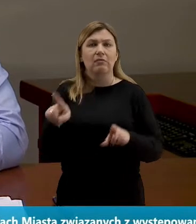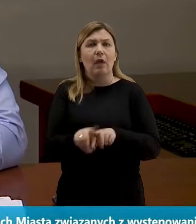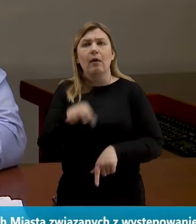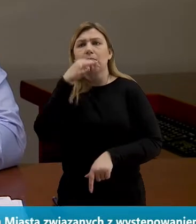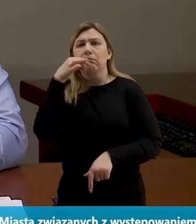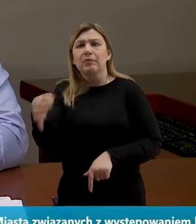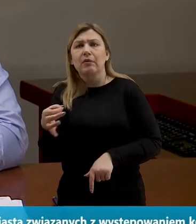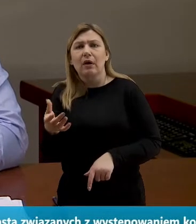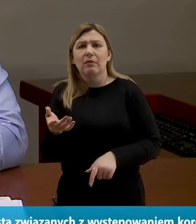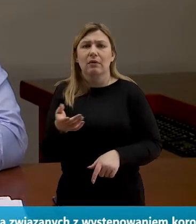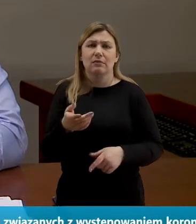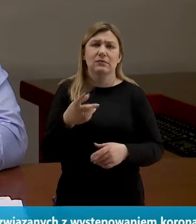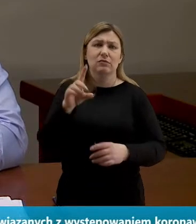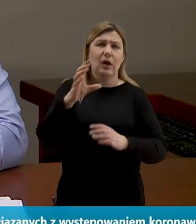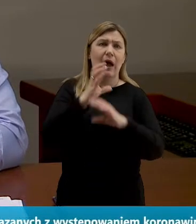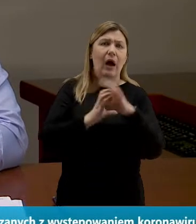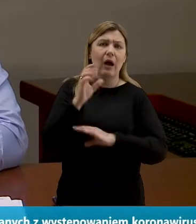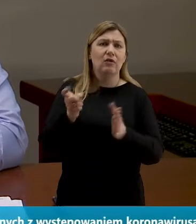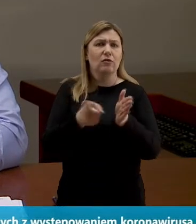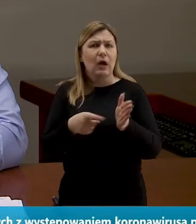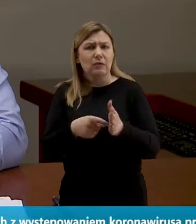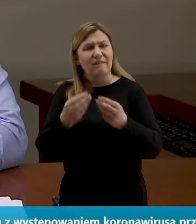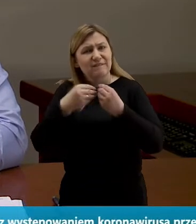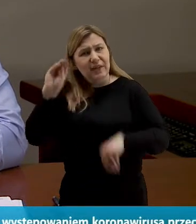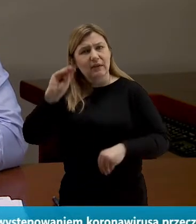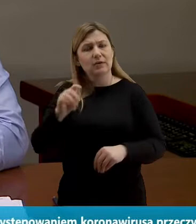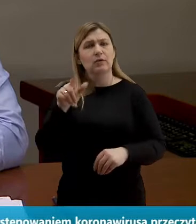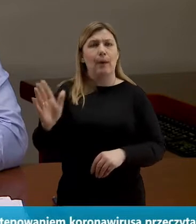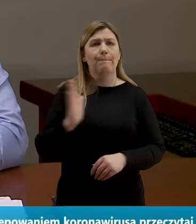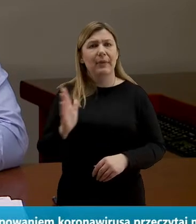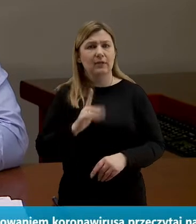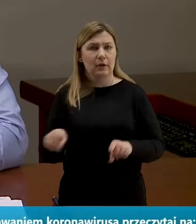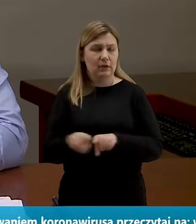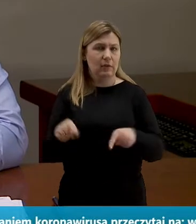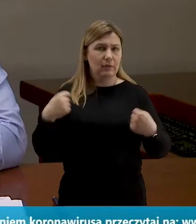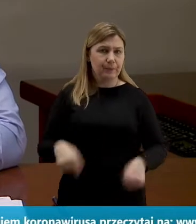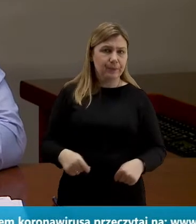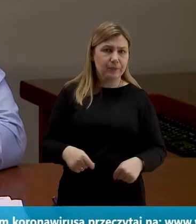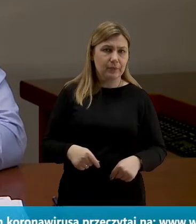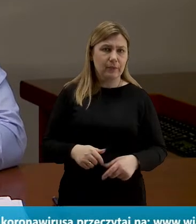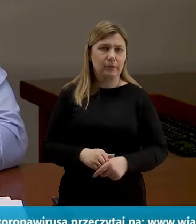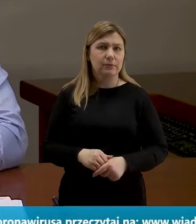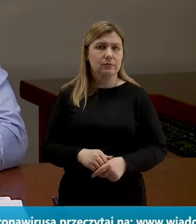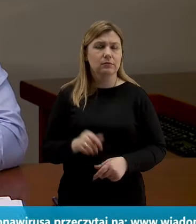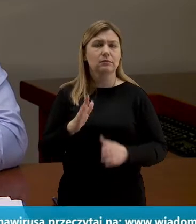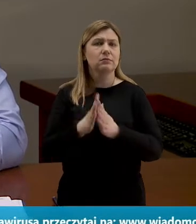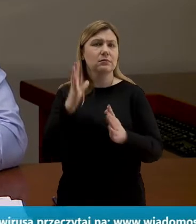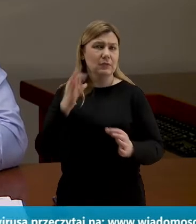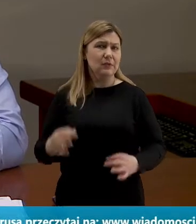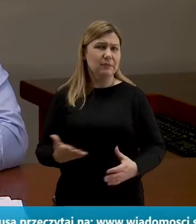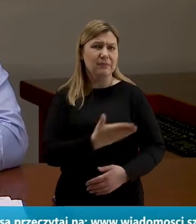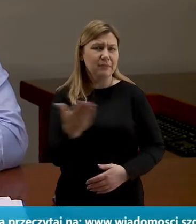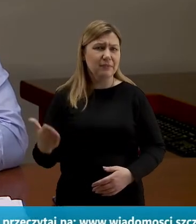pytania, czy ta komunikacja nie mogła być częstsza, czy to nie byłoby bezpieczniejsze dla pasażerów. Proszę Państwa,